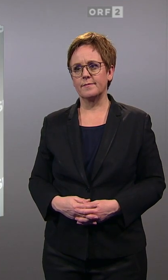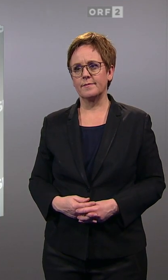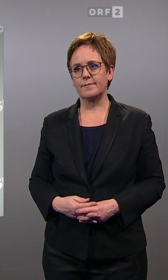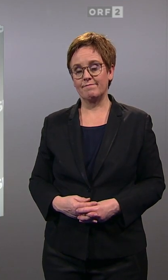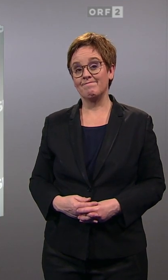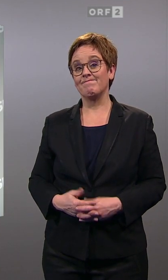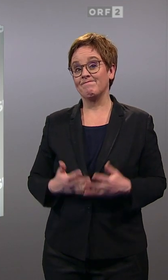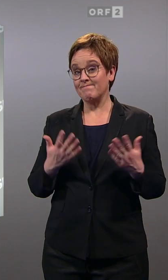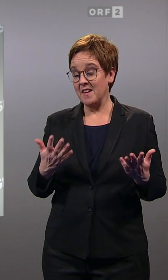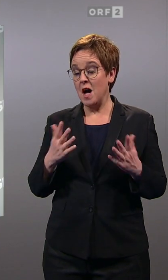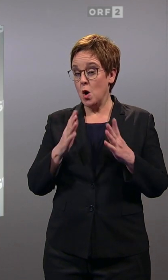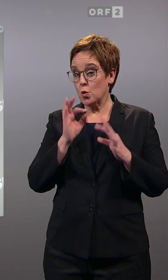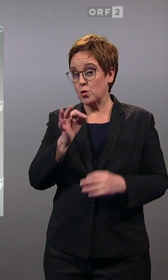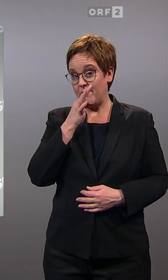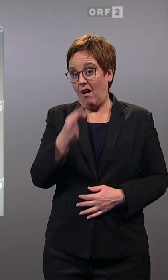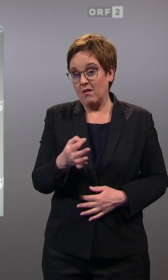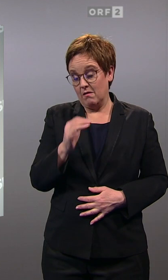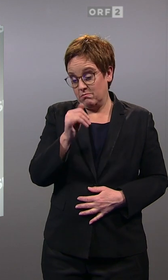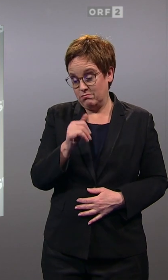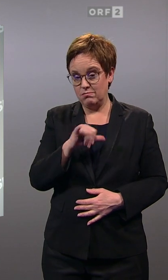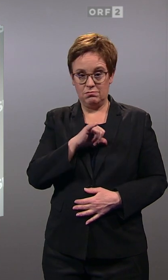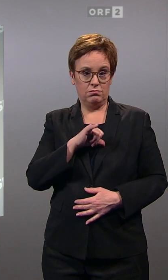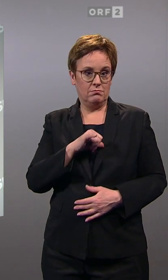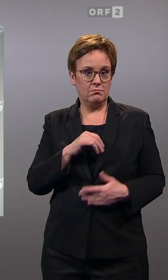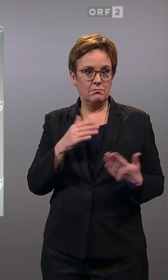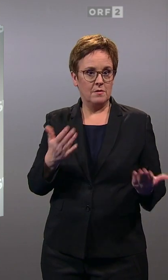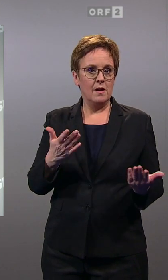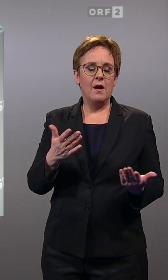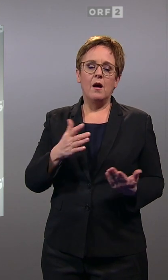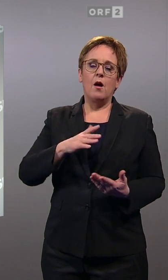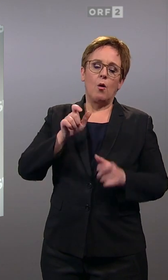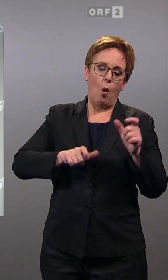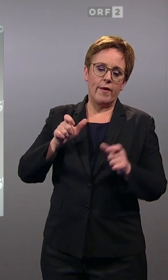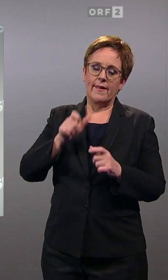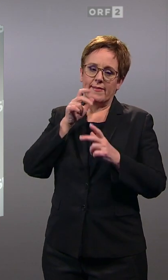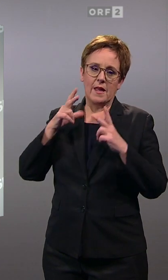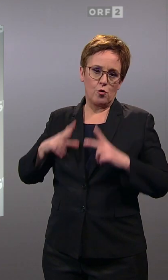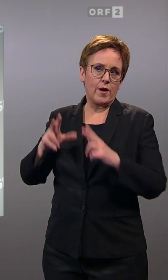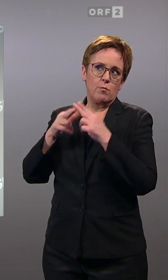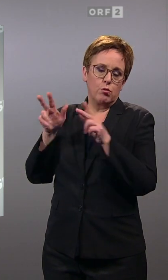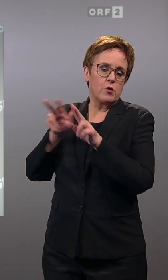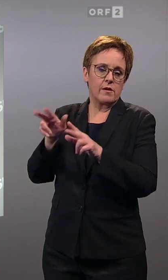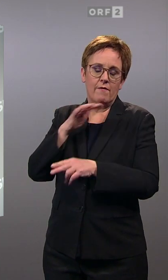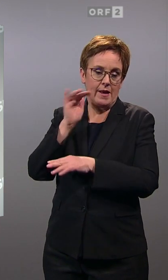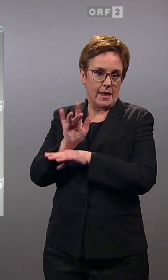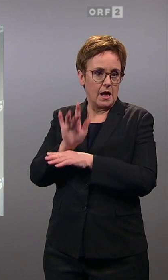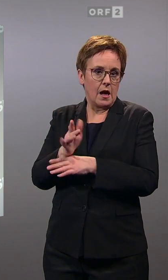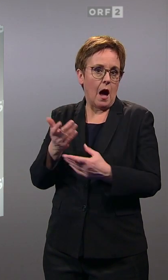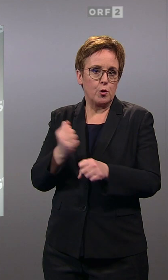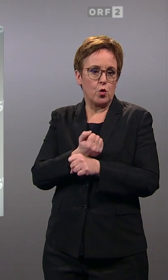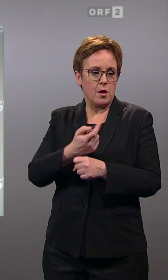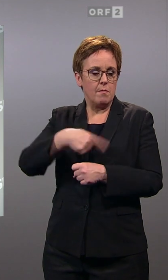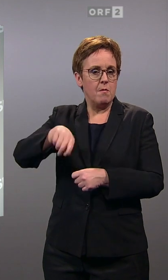Ja, das ist tatsächlich eine gute Frage, weil man muss sagen, mal abgesehen von der Unzufriedenheit mit der Bundesregierung, hat in diesem